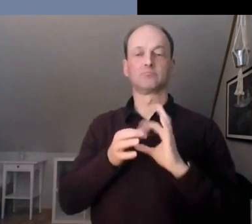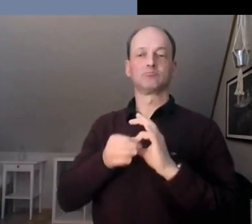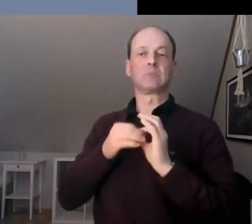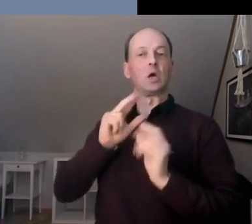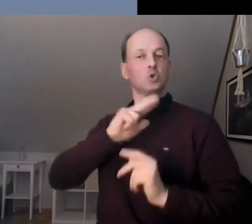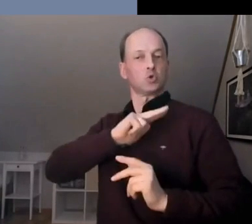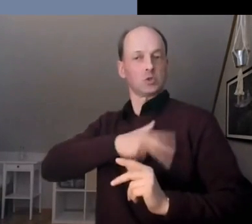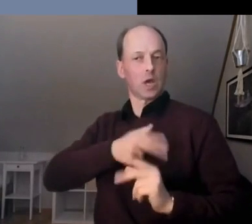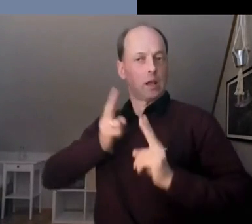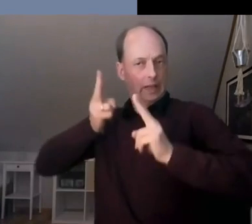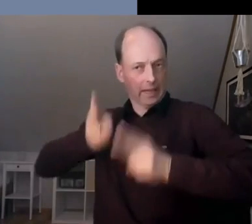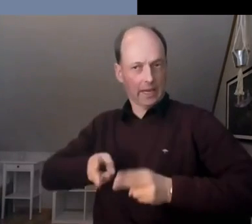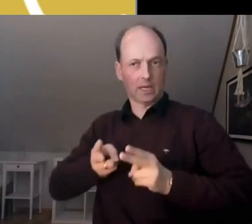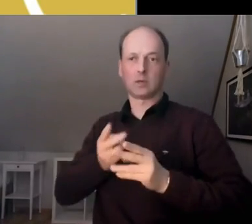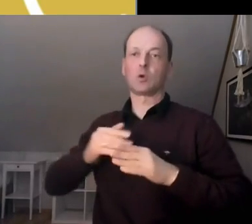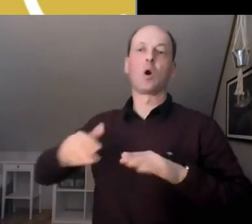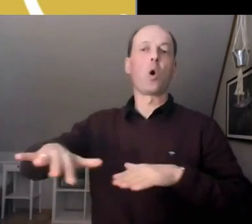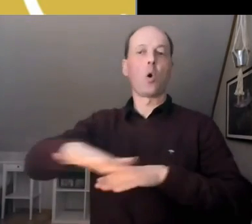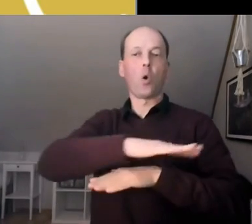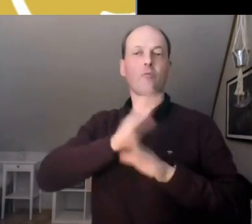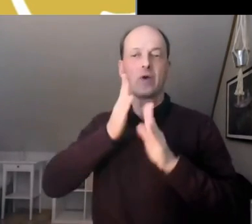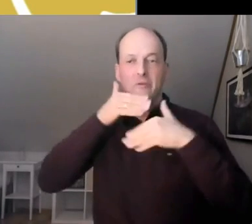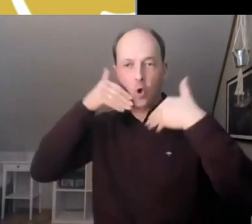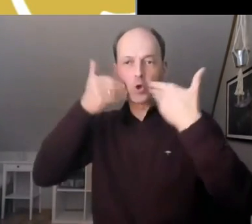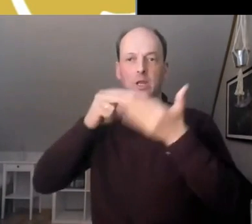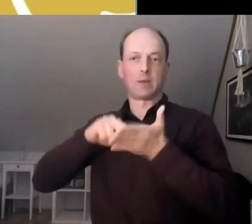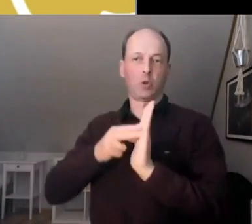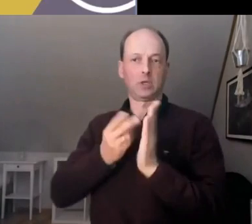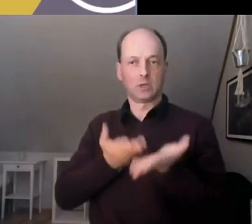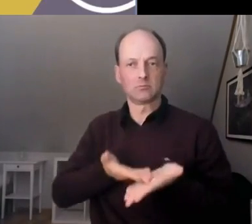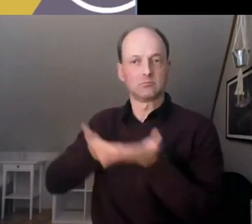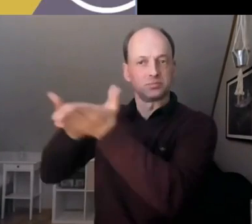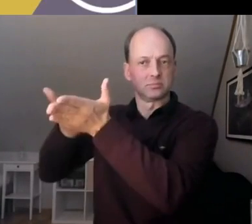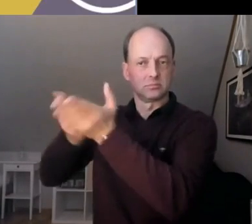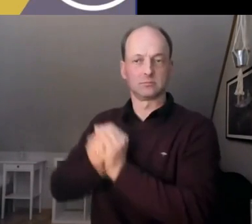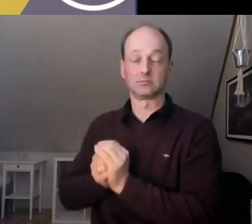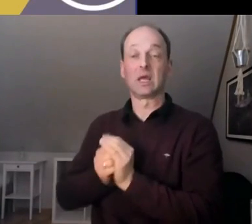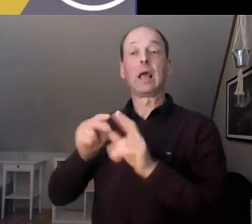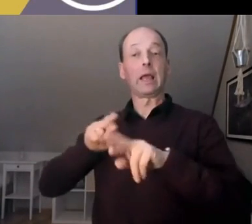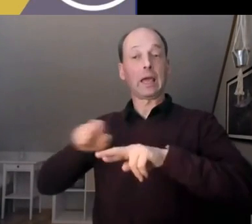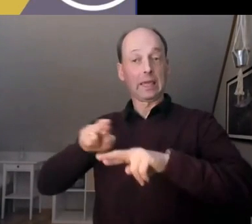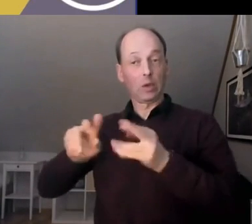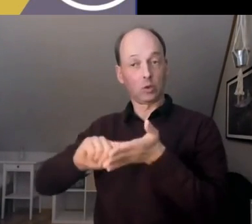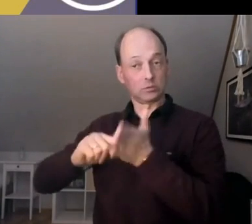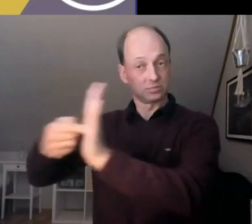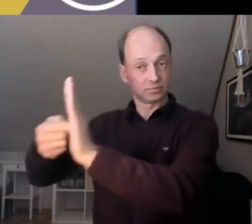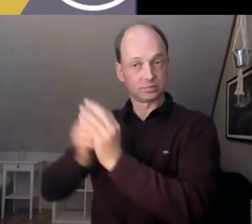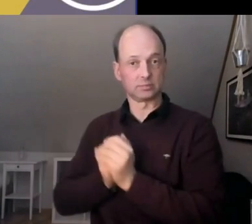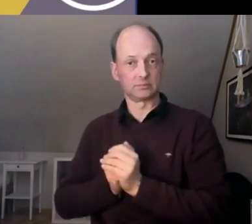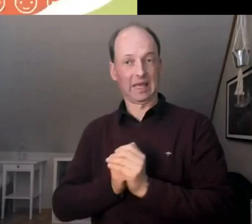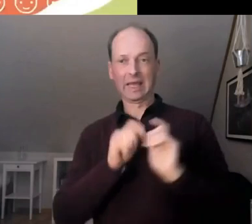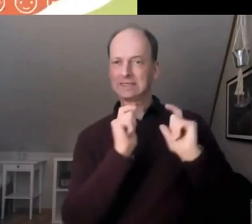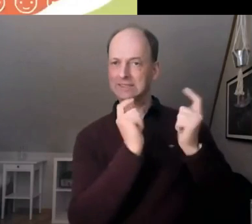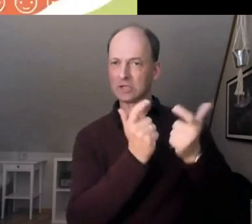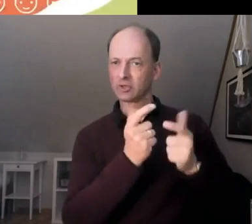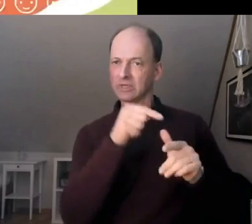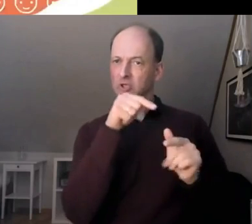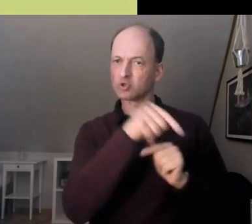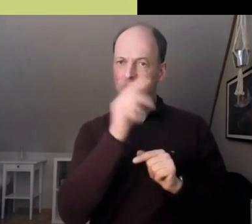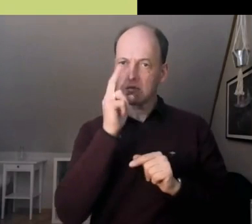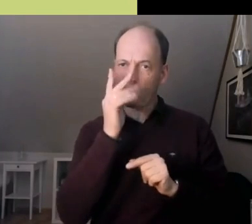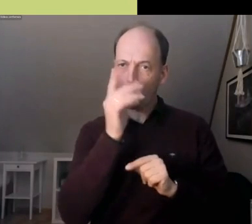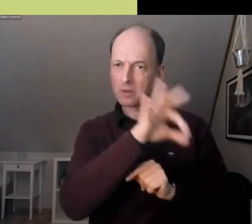umweltfreundliche Politik. Damit zeigen sie der Regierung, was eine gut informierte Stichprobe der Gesellschaft zum Thema